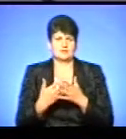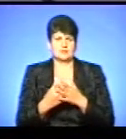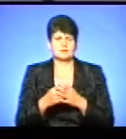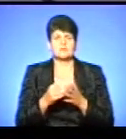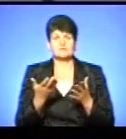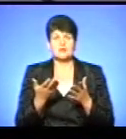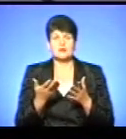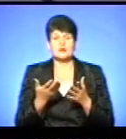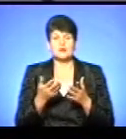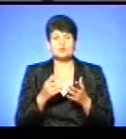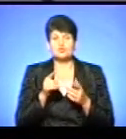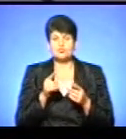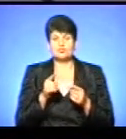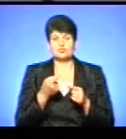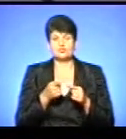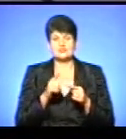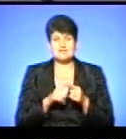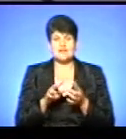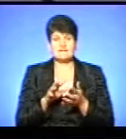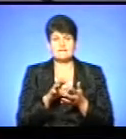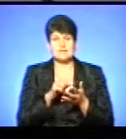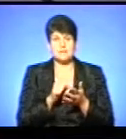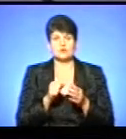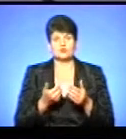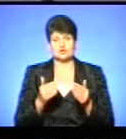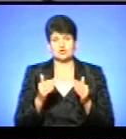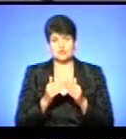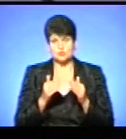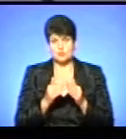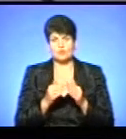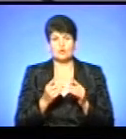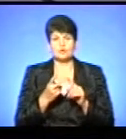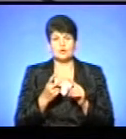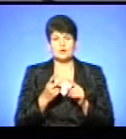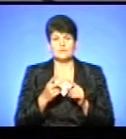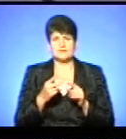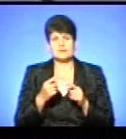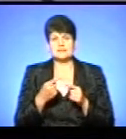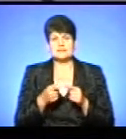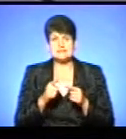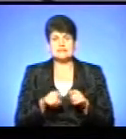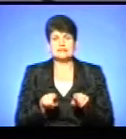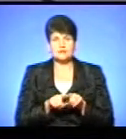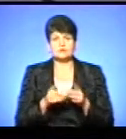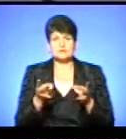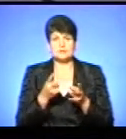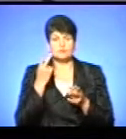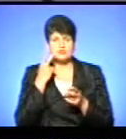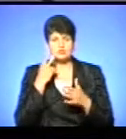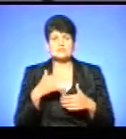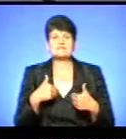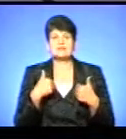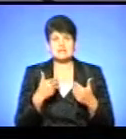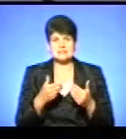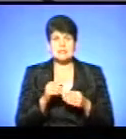чому, тому що це винайм житла. Друге, ті особи, які винаймають житло, також треба постійно звертатися